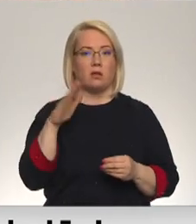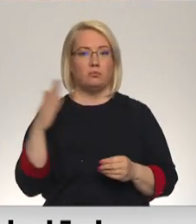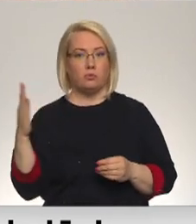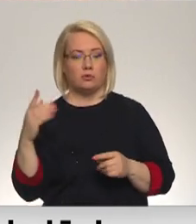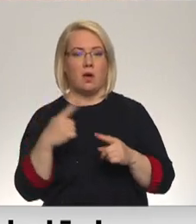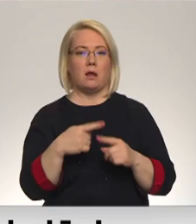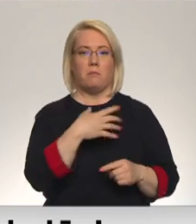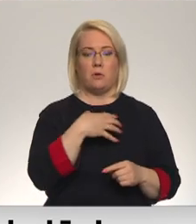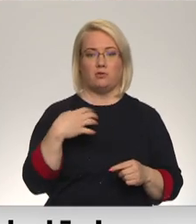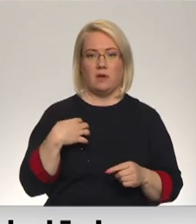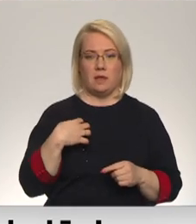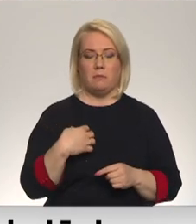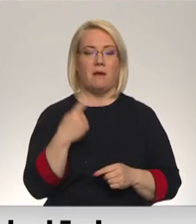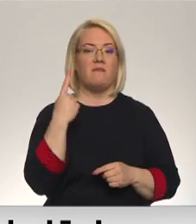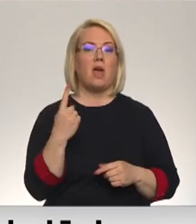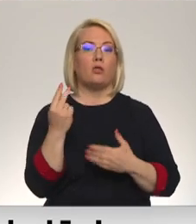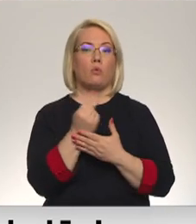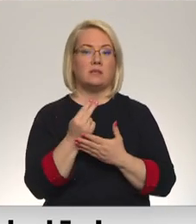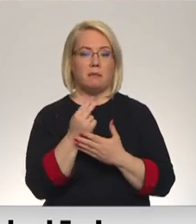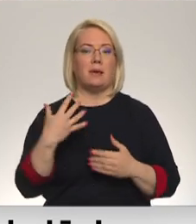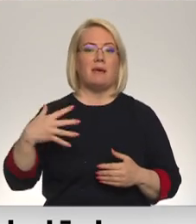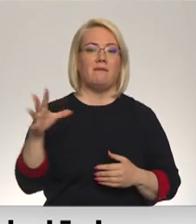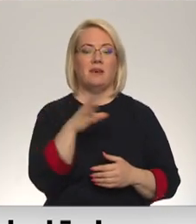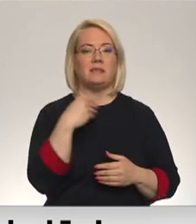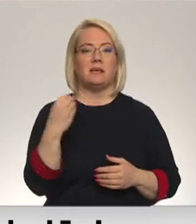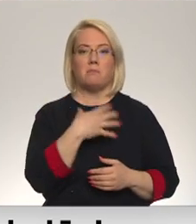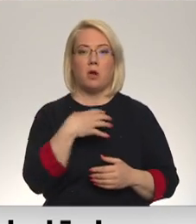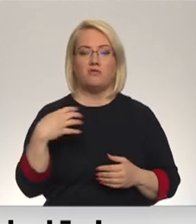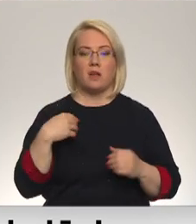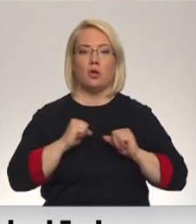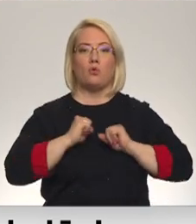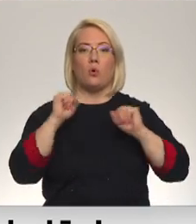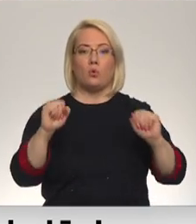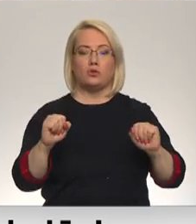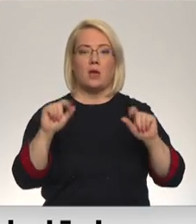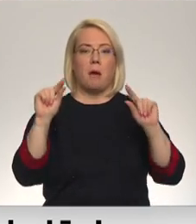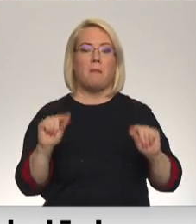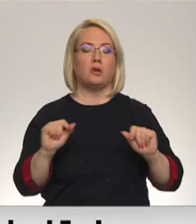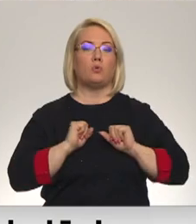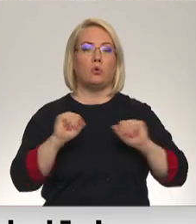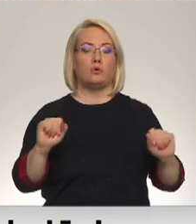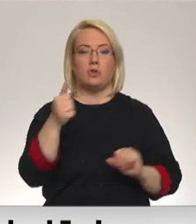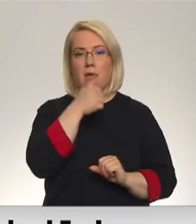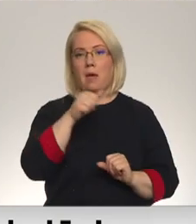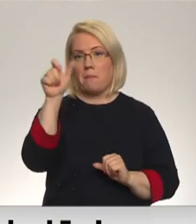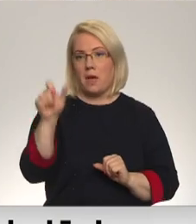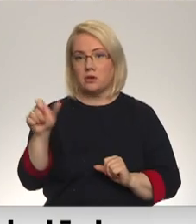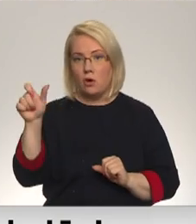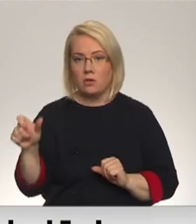pašvaldības pusē. Viennozīmīgi visas pašvaldības nodrošinās maznodrošinātajām personām,